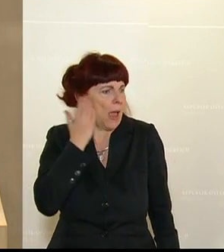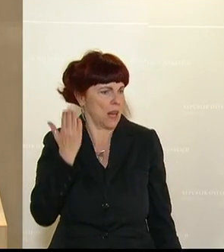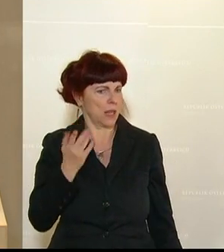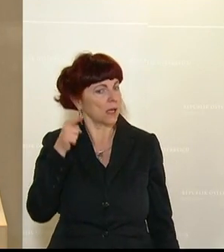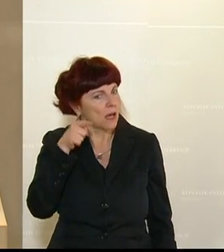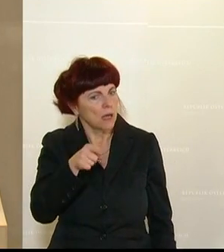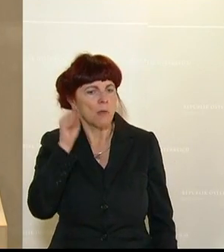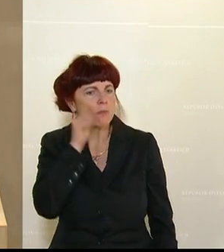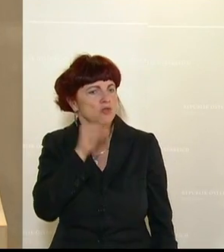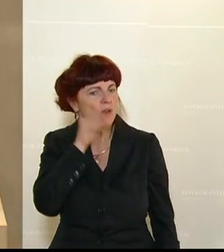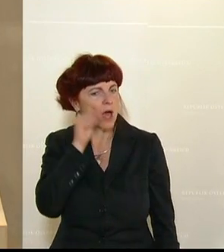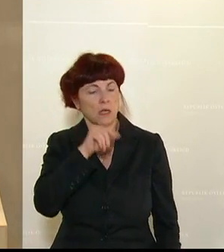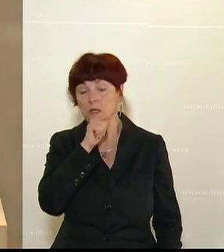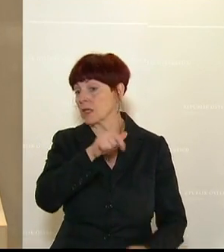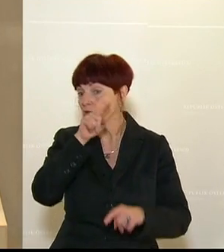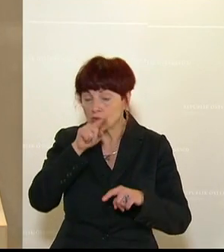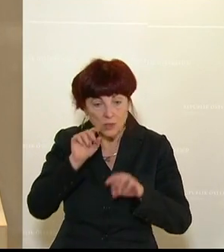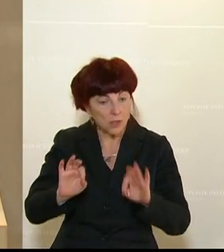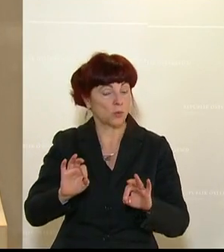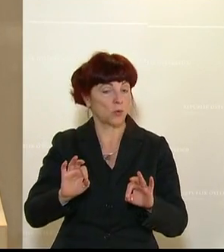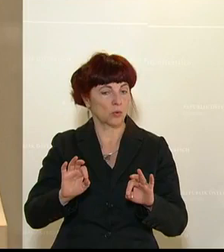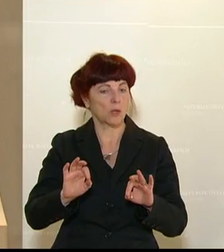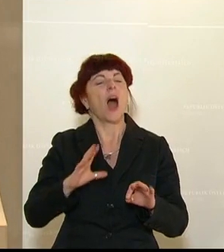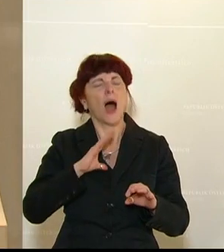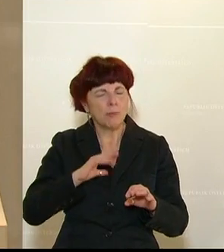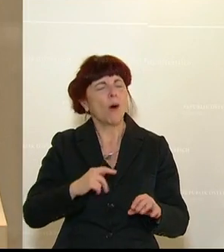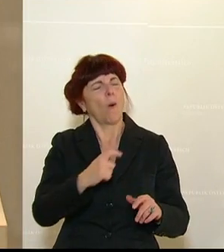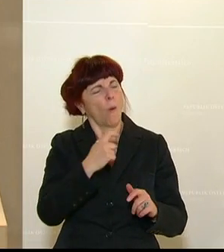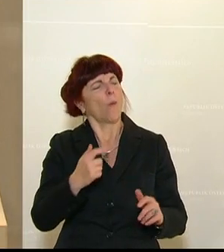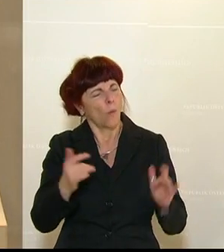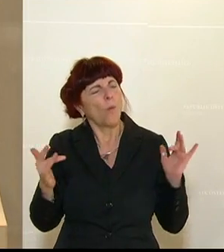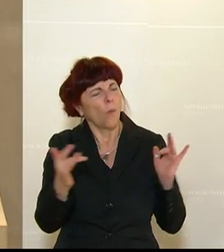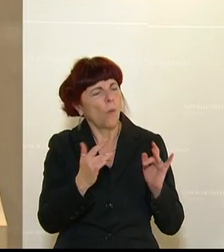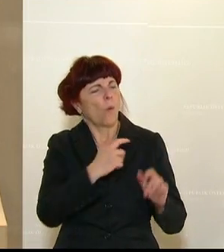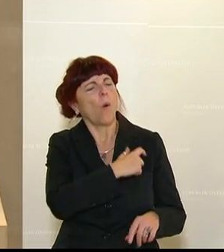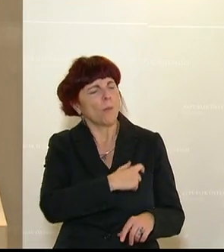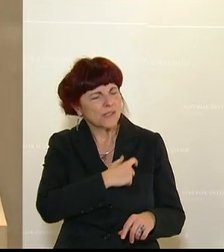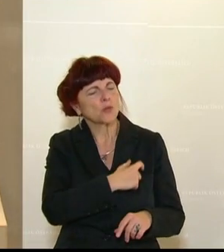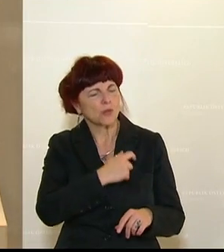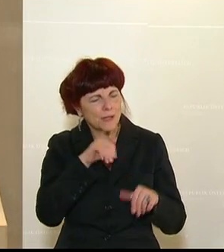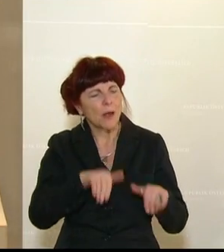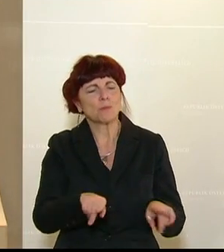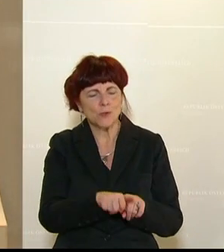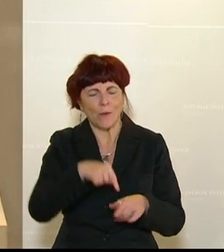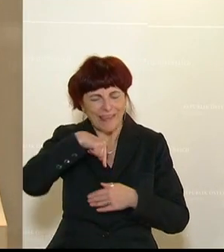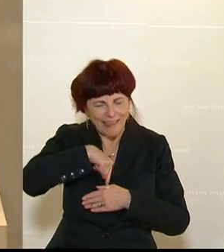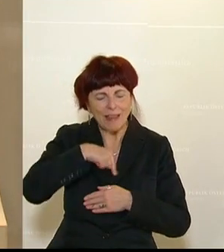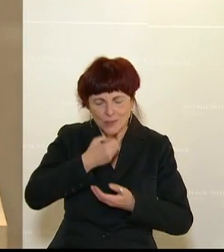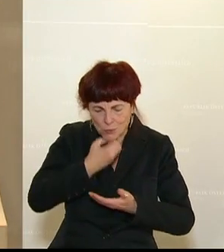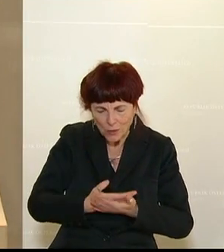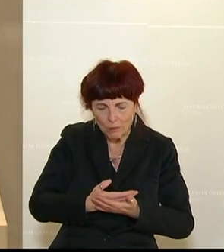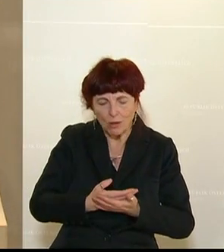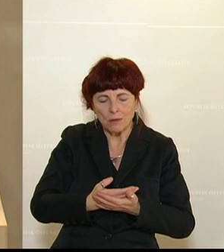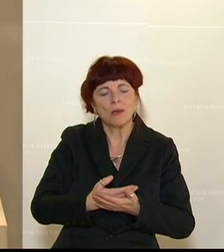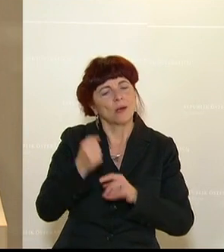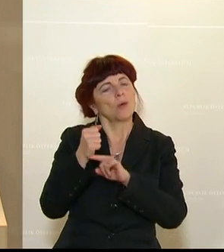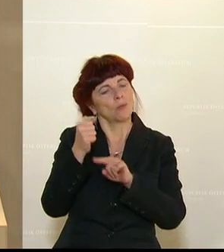muss sich wahrscheinlich selbst die Opposition im Innersten zugestehen, die Steigerung des Budgets ist gut und richtig und vorbildlich.